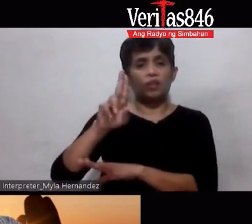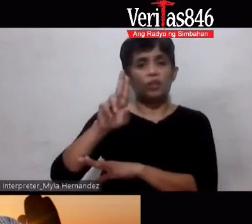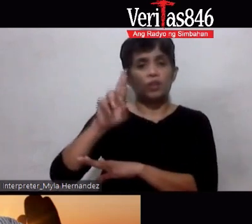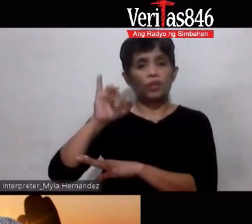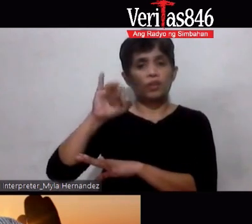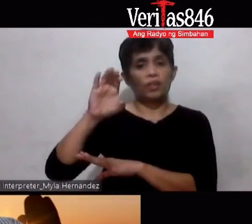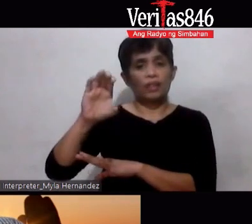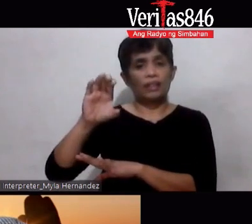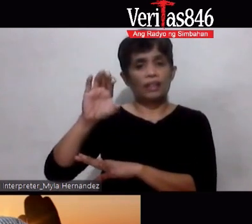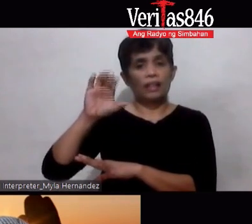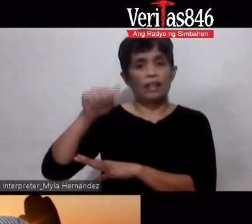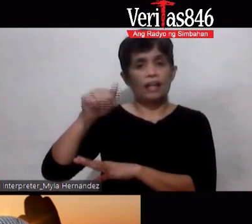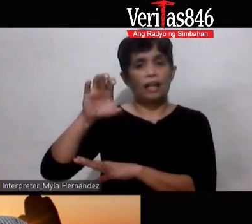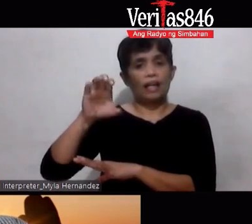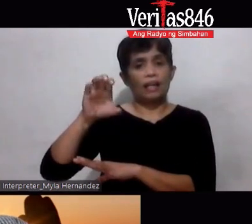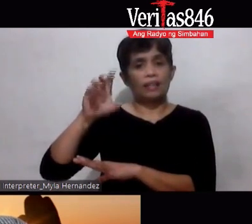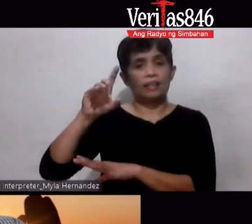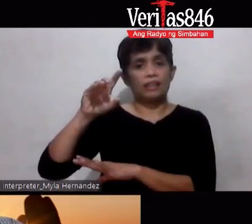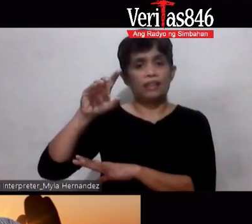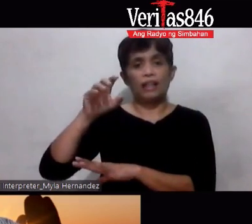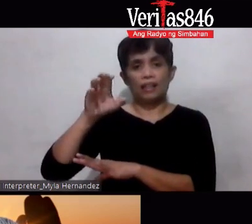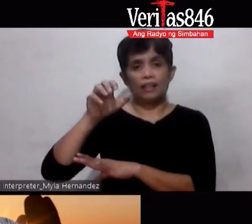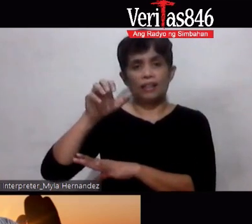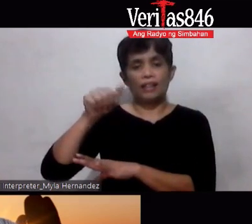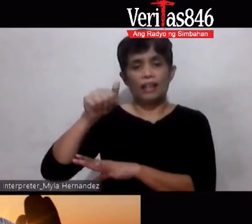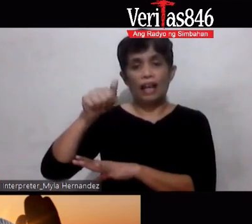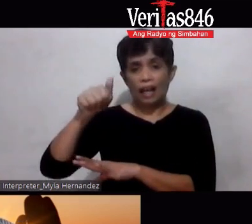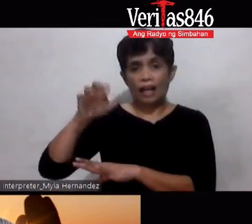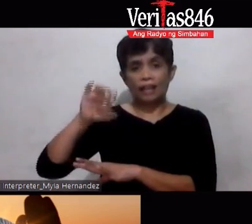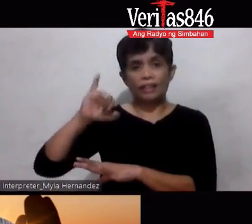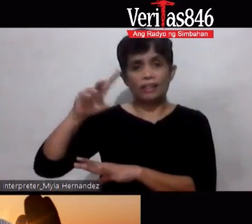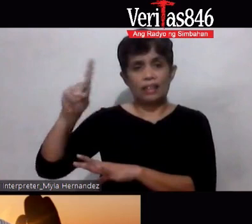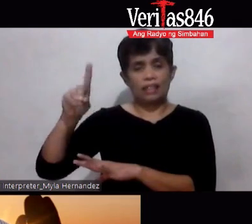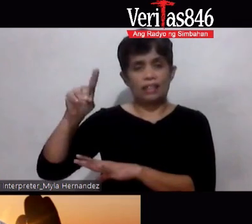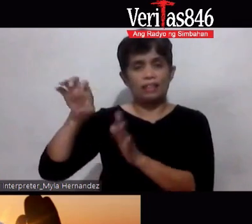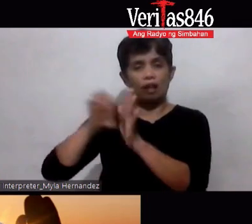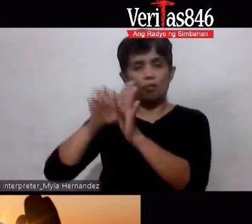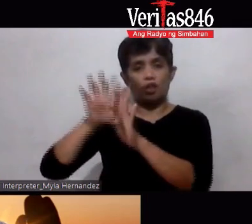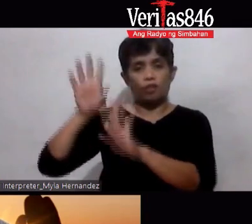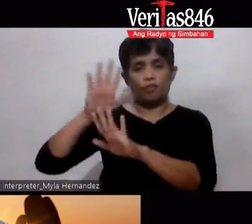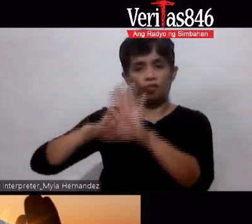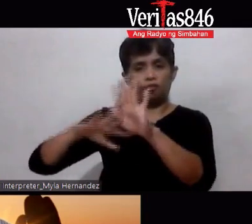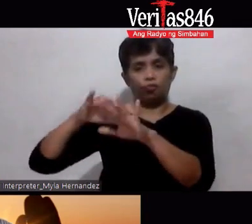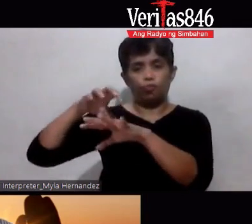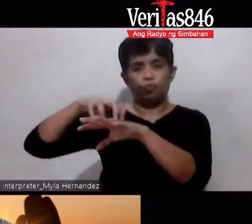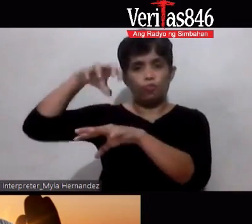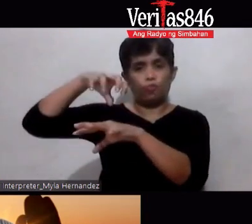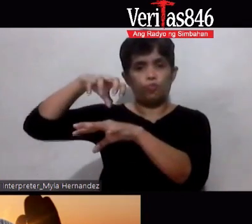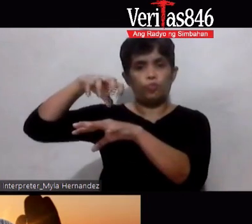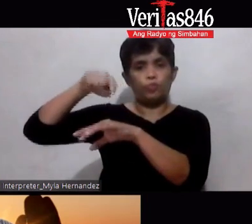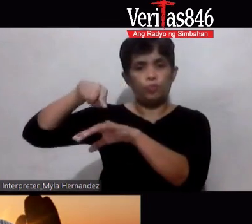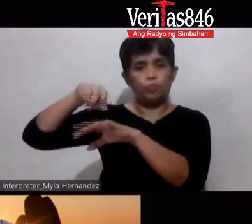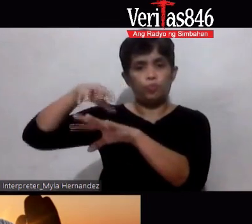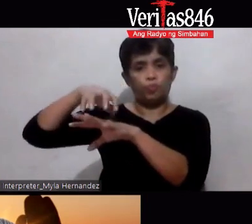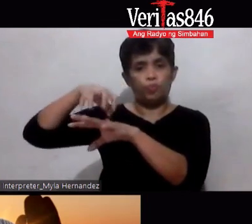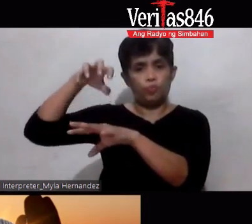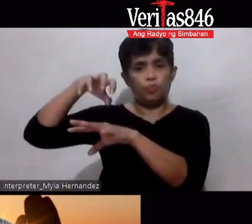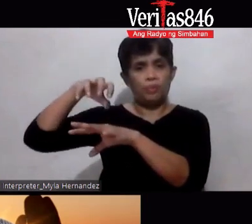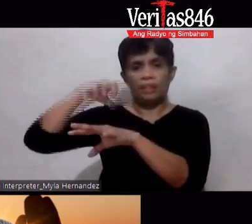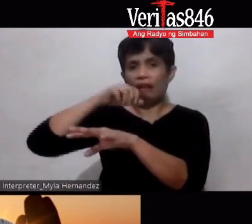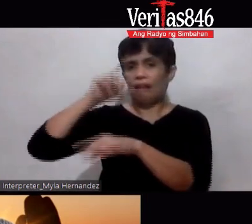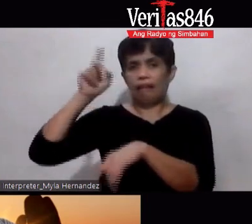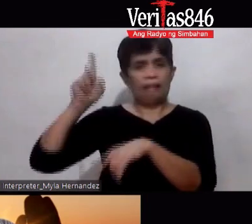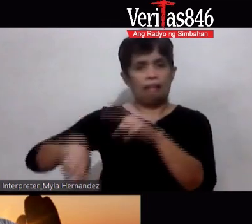namamaga ang isang kunyari isang daliri sa paan namamaga hindi ka na makalakad kahit isang daliri mo hindi mo na maigalaw